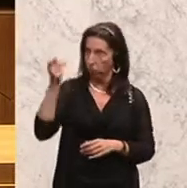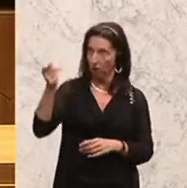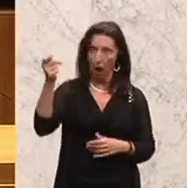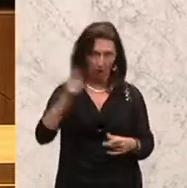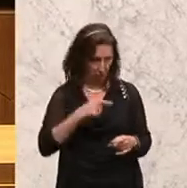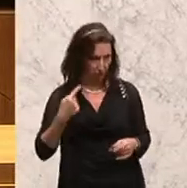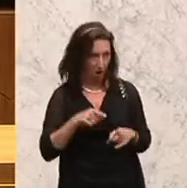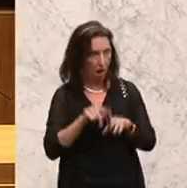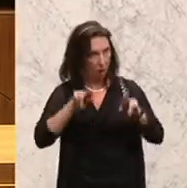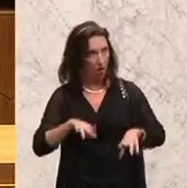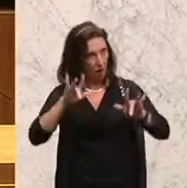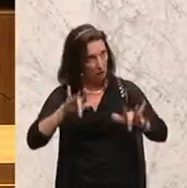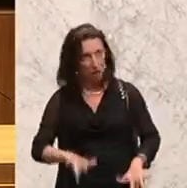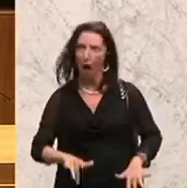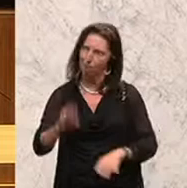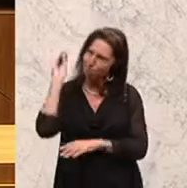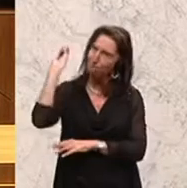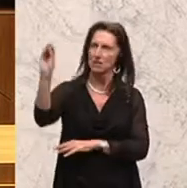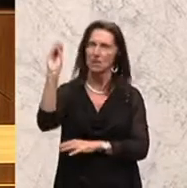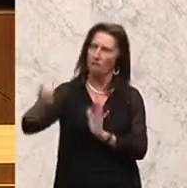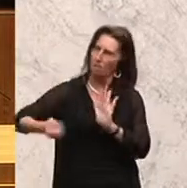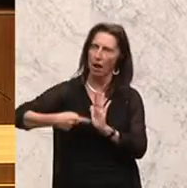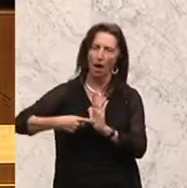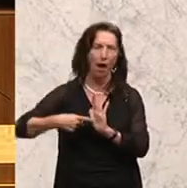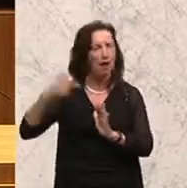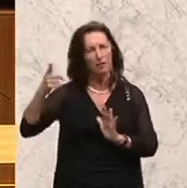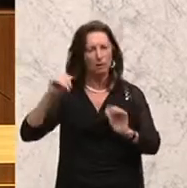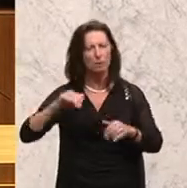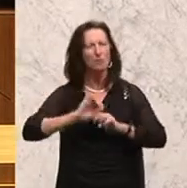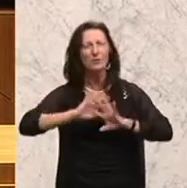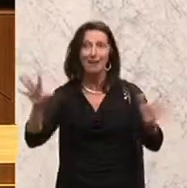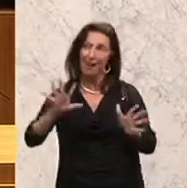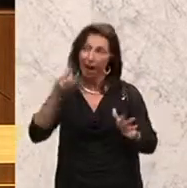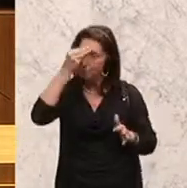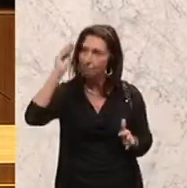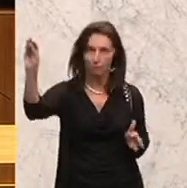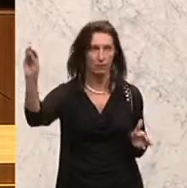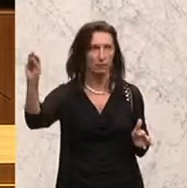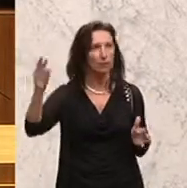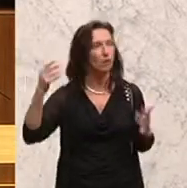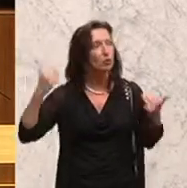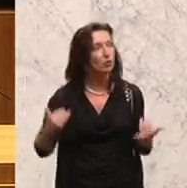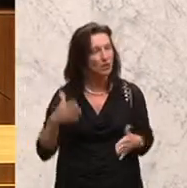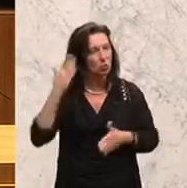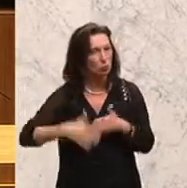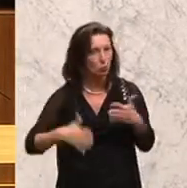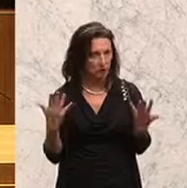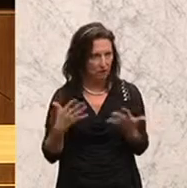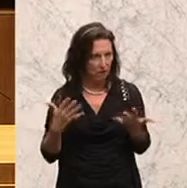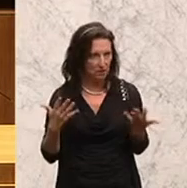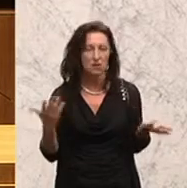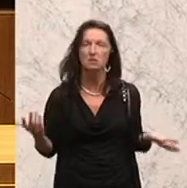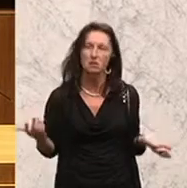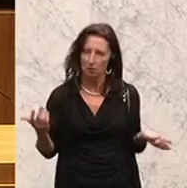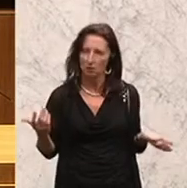müssen wir ganz klar sein. Und starten Sie hier einen Prozess abschließend, der natürlich viel breiter